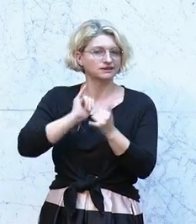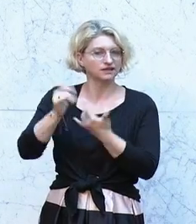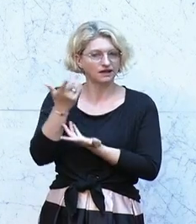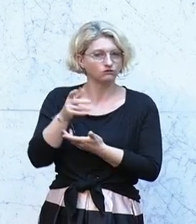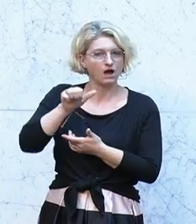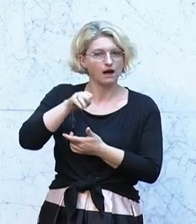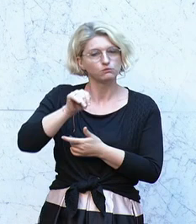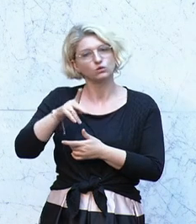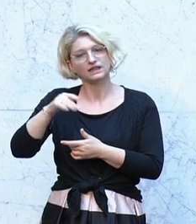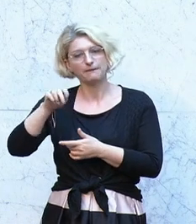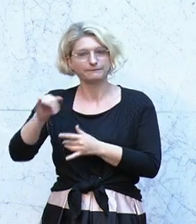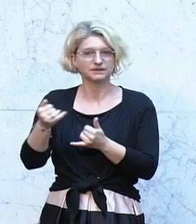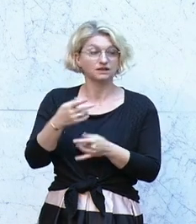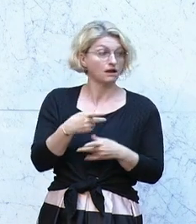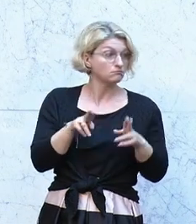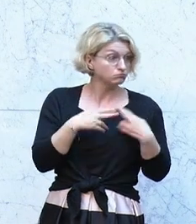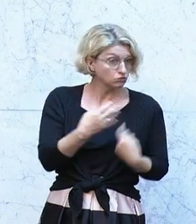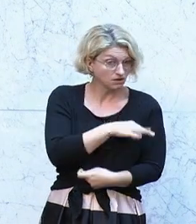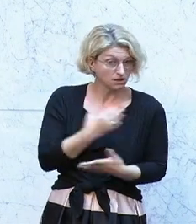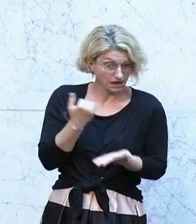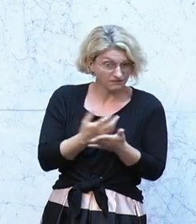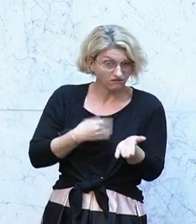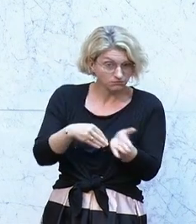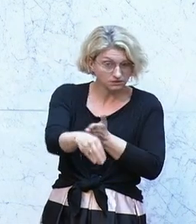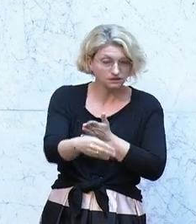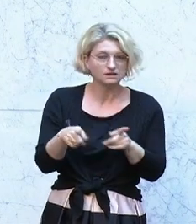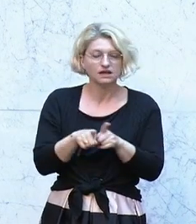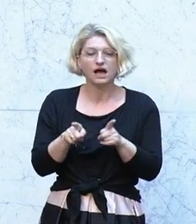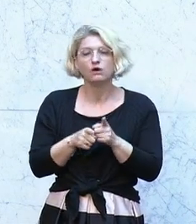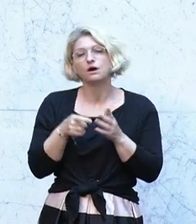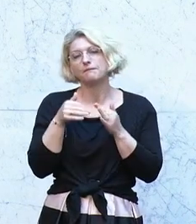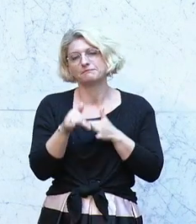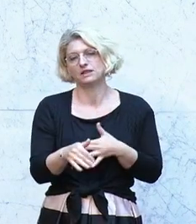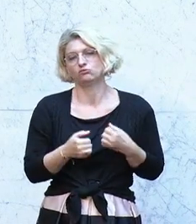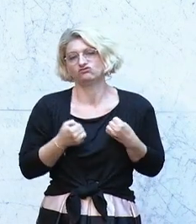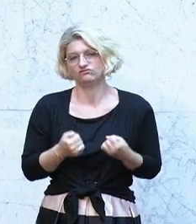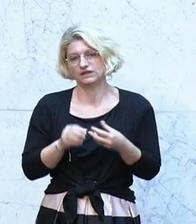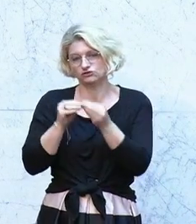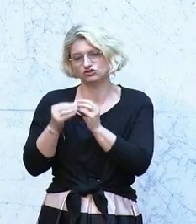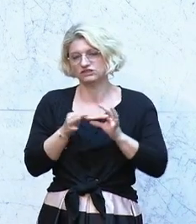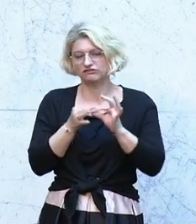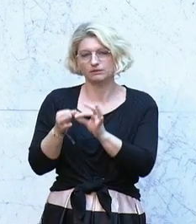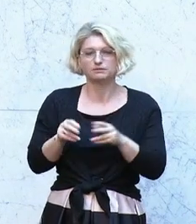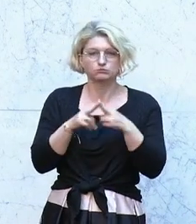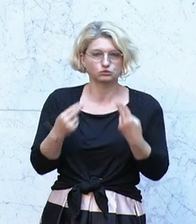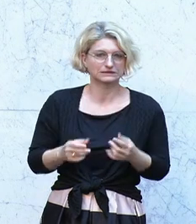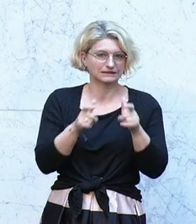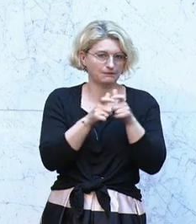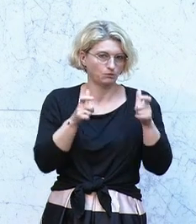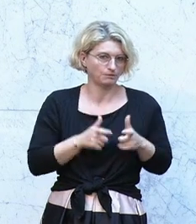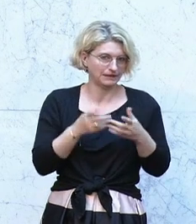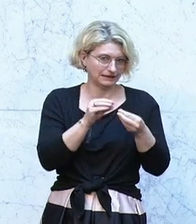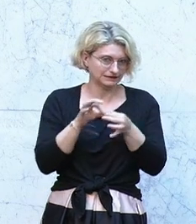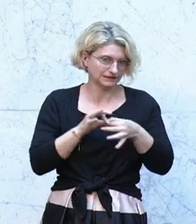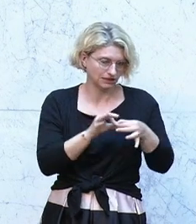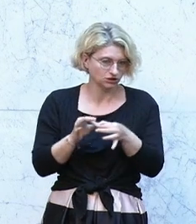organisiert wurden, millionenschwere Deals mit der Bundesimmobiliengesellschaft eingefädelt wurden, aber am schlimmsten meiner Meinung